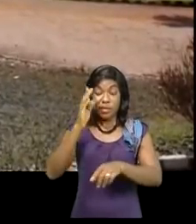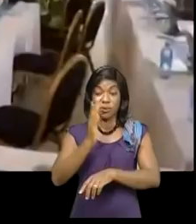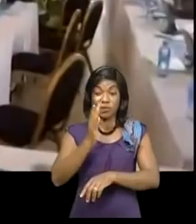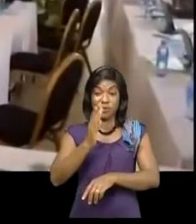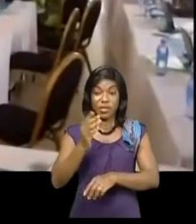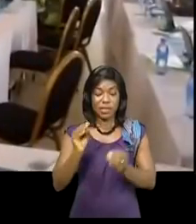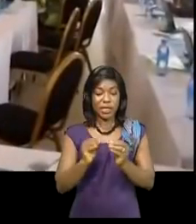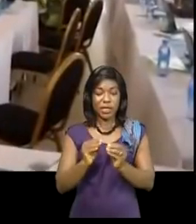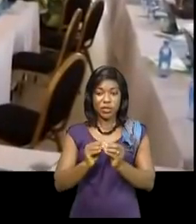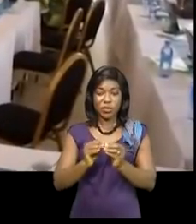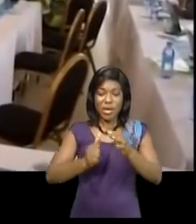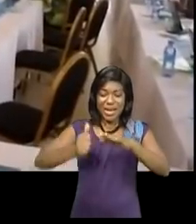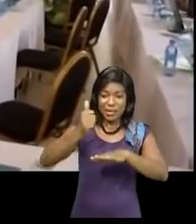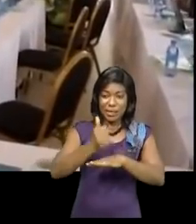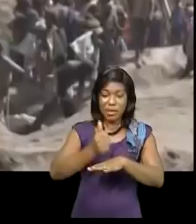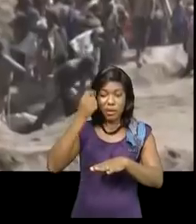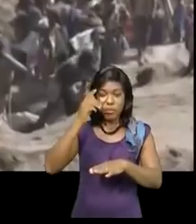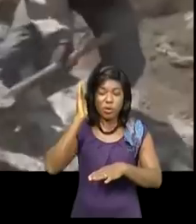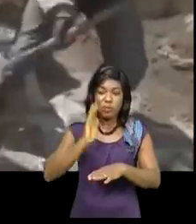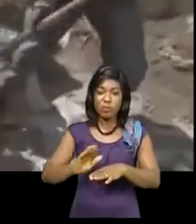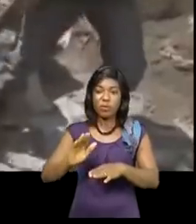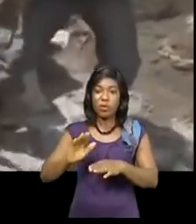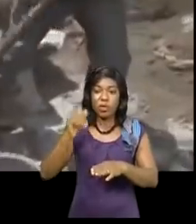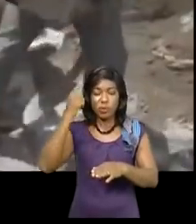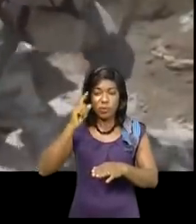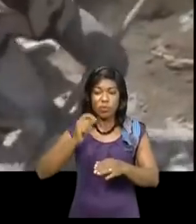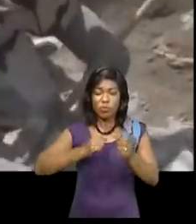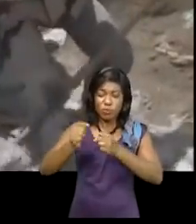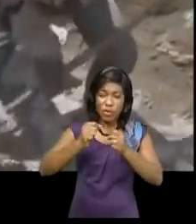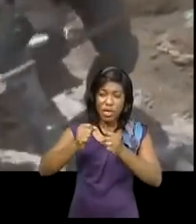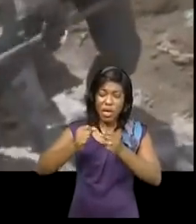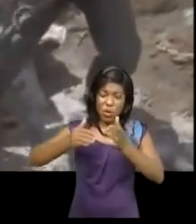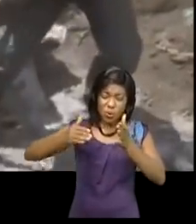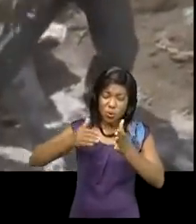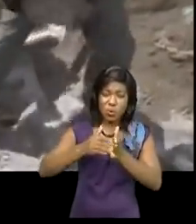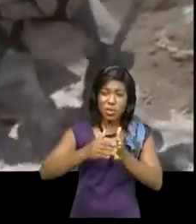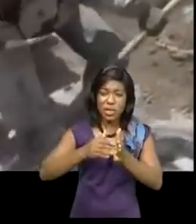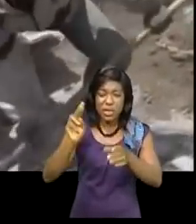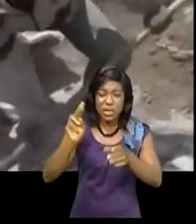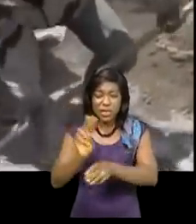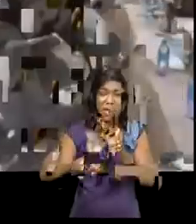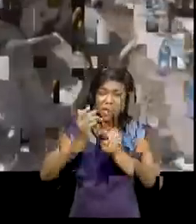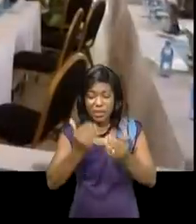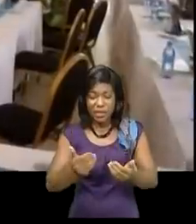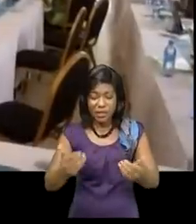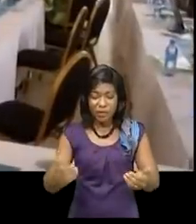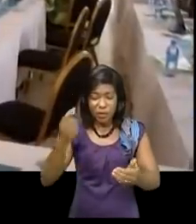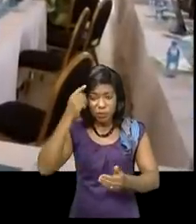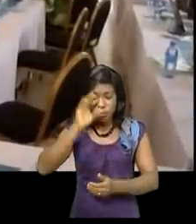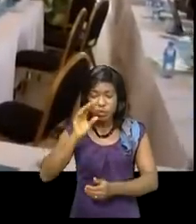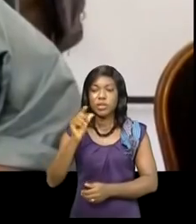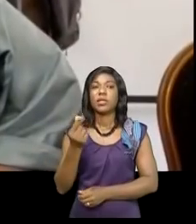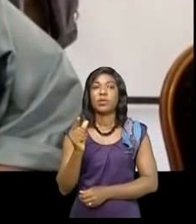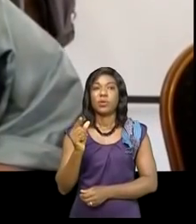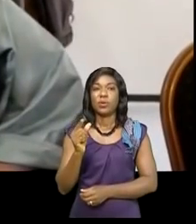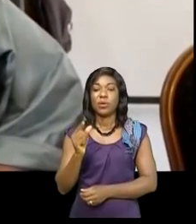l'atelier de formation sur les bonnes pratiques pour lutter contre le travail des enfants dans l'artisanat minier en RDC Ces travaux ont été lancés par